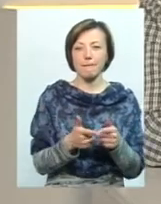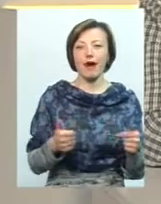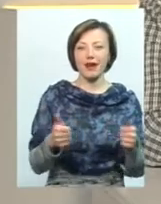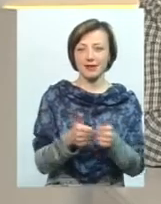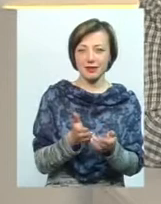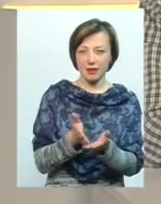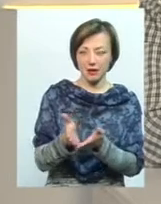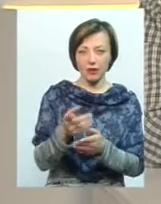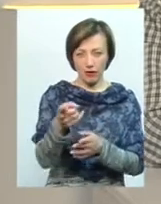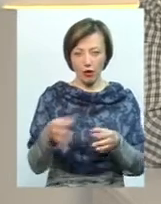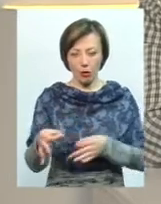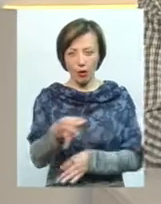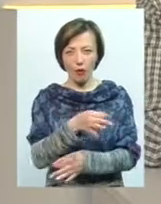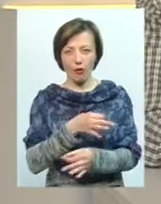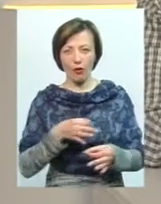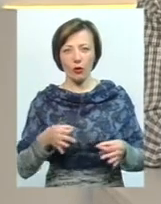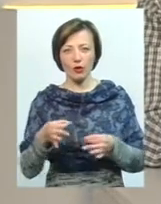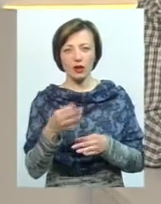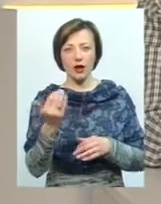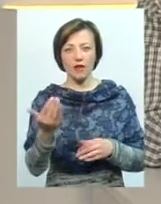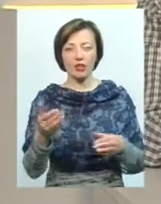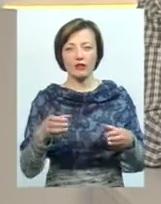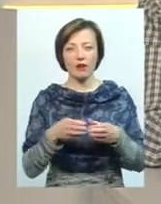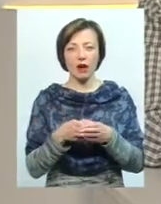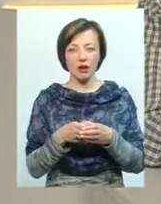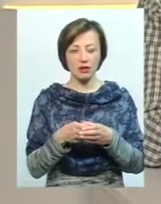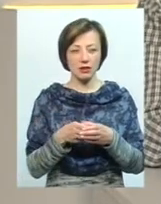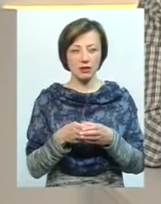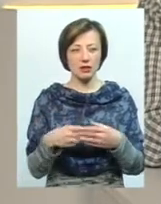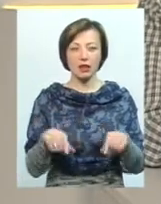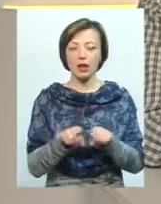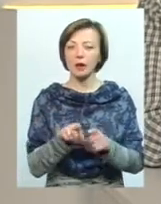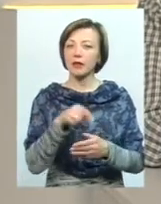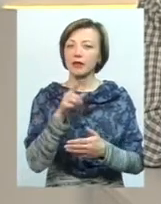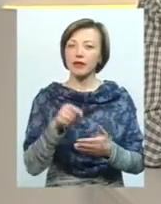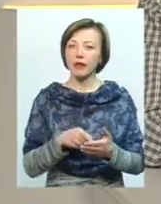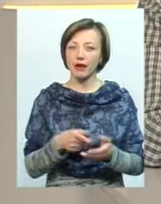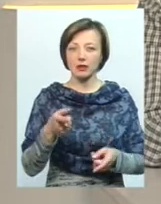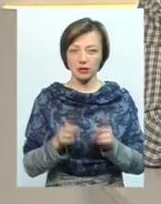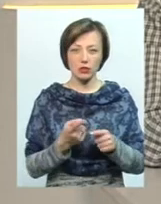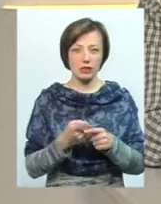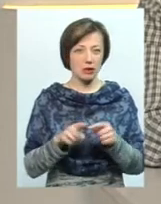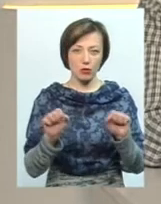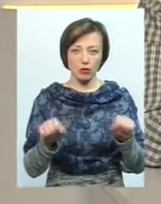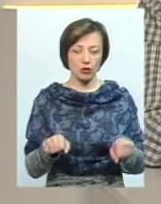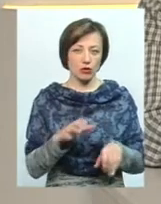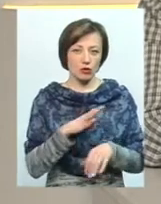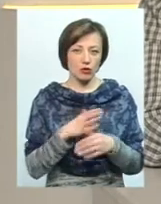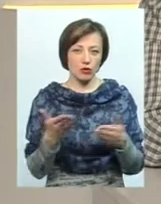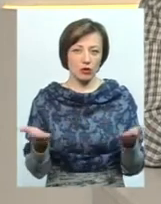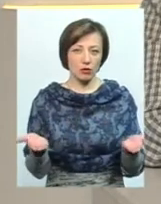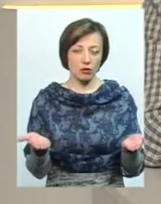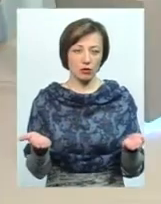обговорюються, я не знаю, на вашій фракції, ну такі питання, тому що, ну дійсно, це ж може бути, якось, ну,